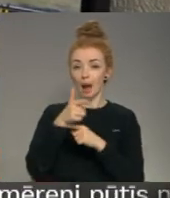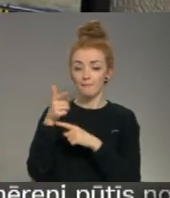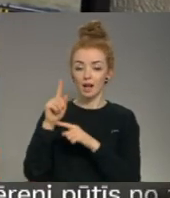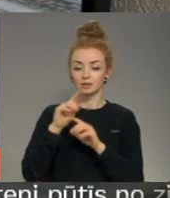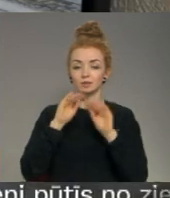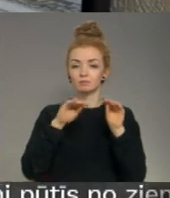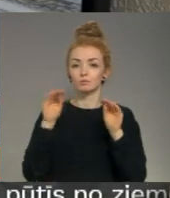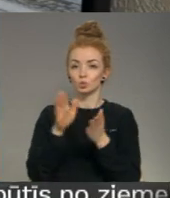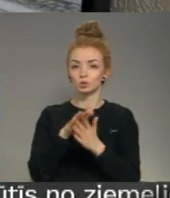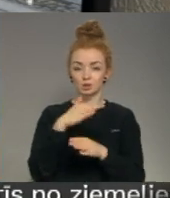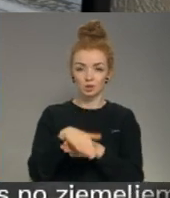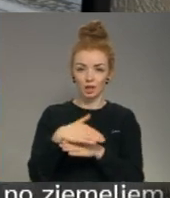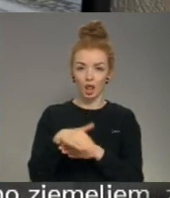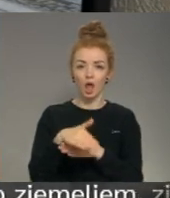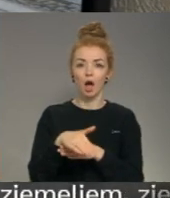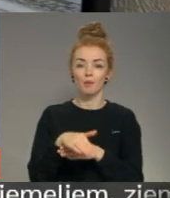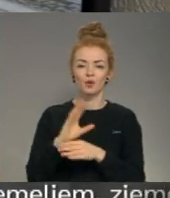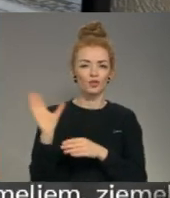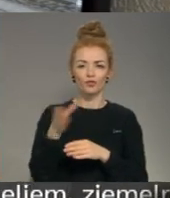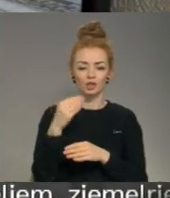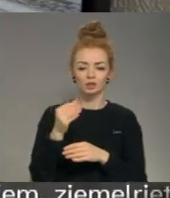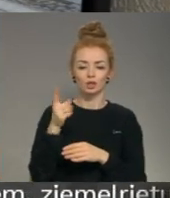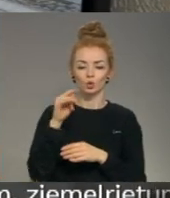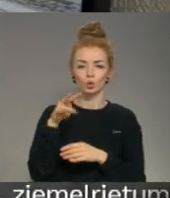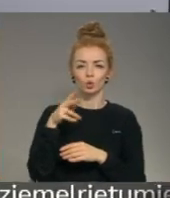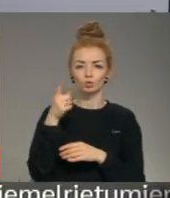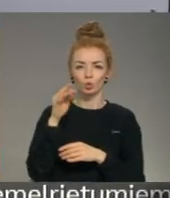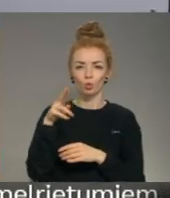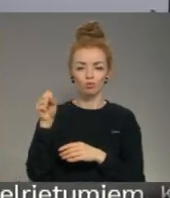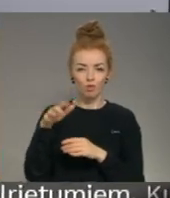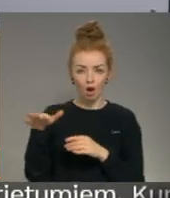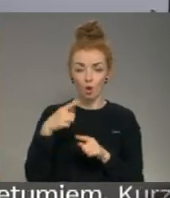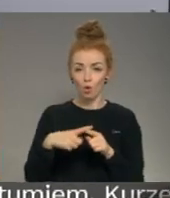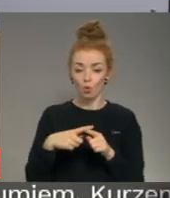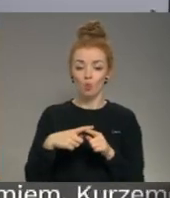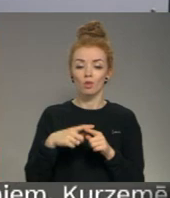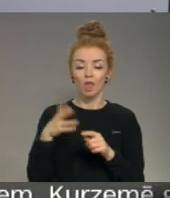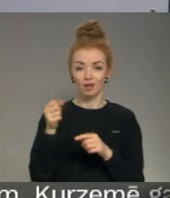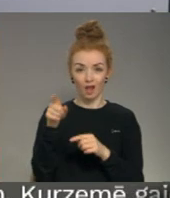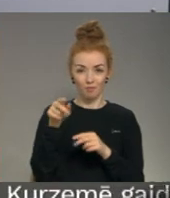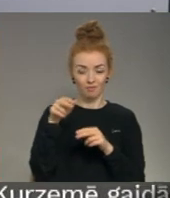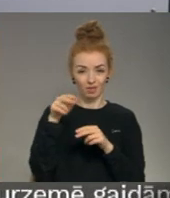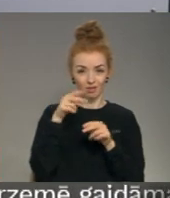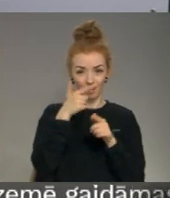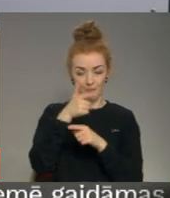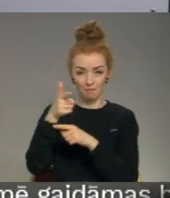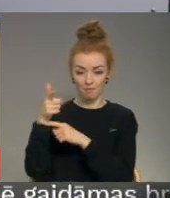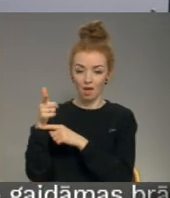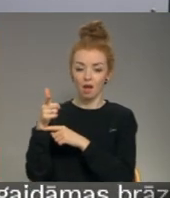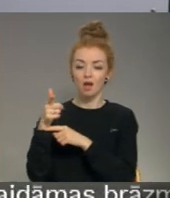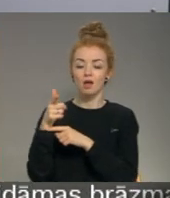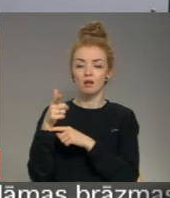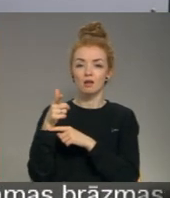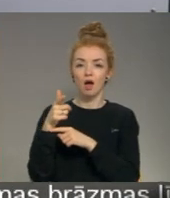Izvietotas uz ielām visos skrundas virzienos. Ar tām videonovērošanas kamerām, kas mums ir, viņas ir pietiekami